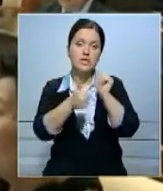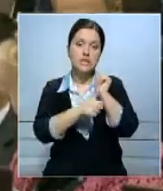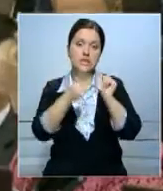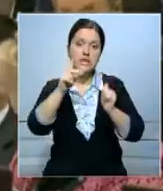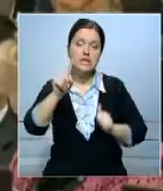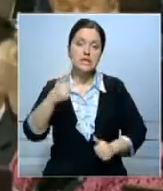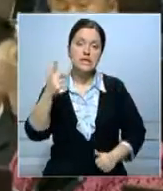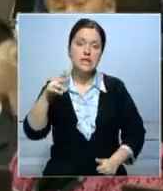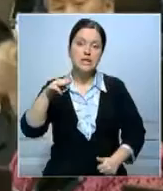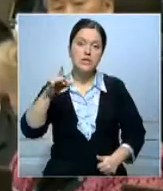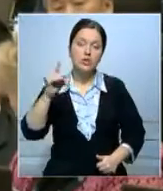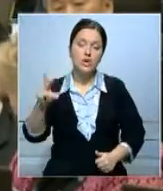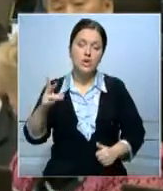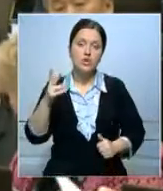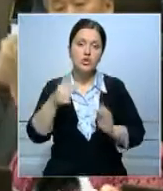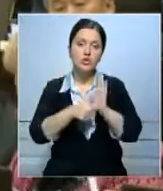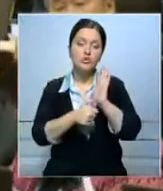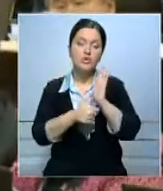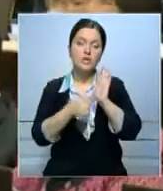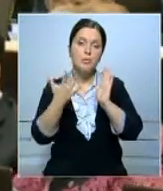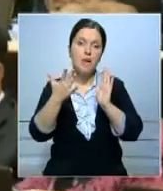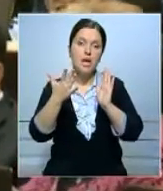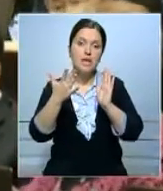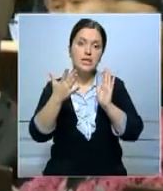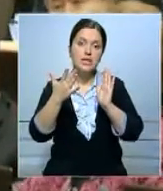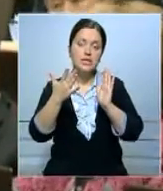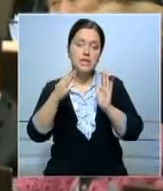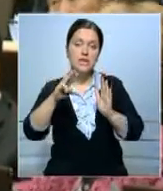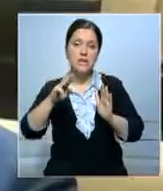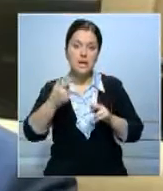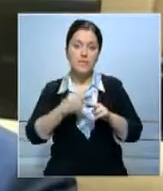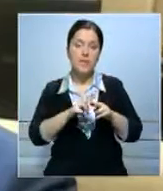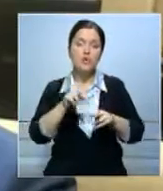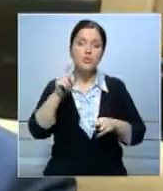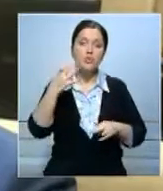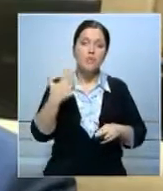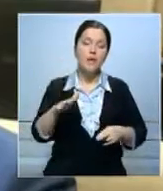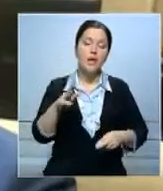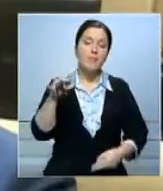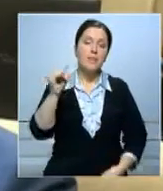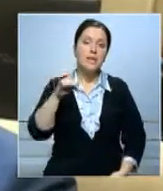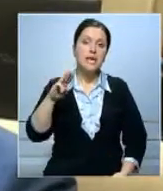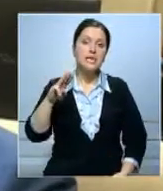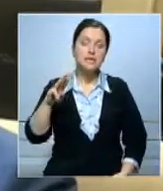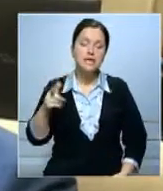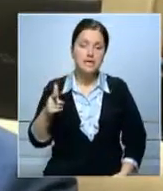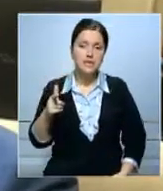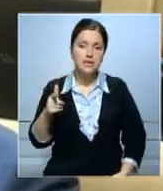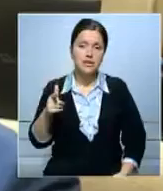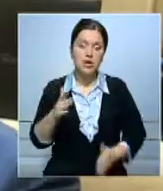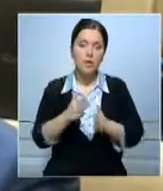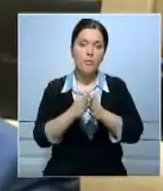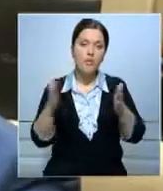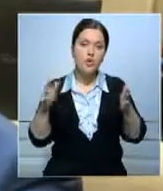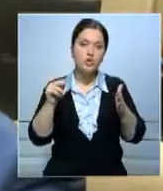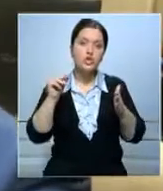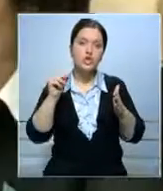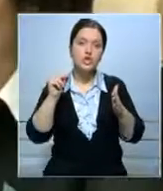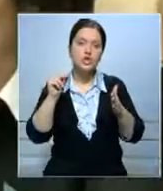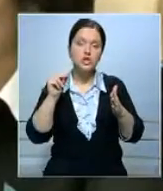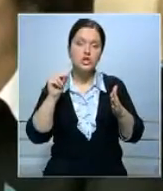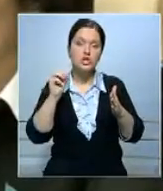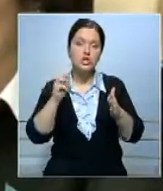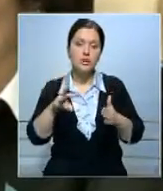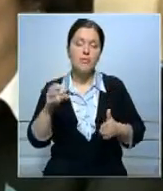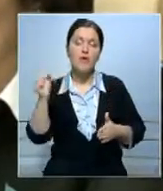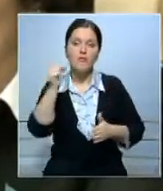665 миллиардов тенге. Это более чем на 150 миллиардов тенге. Больше чем прогнозировалось